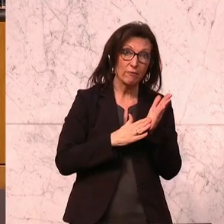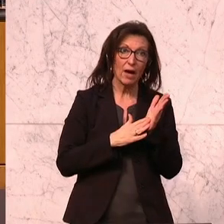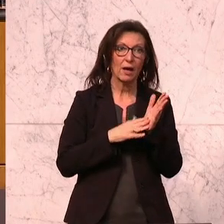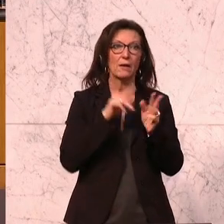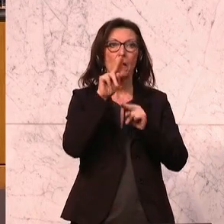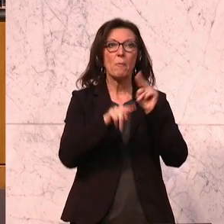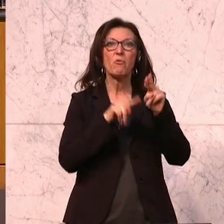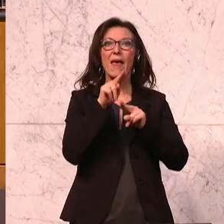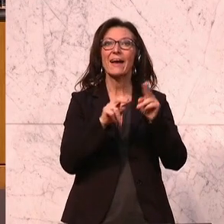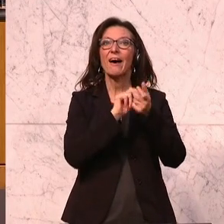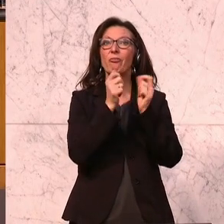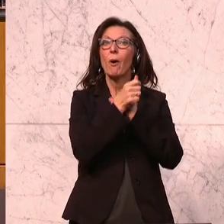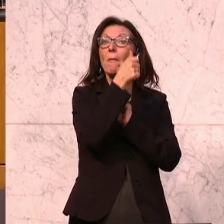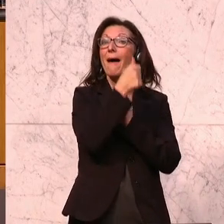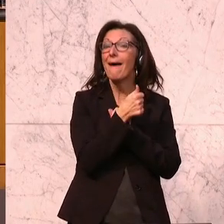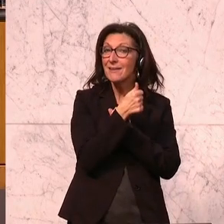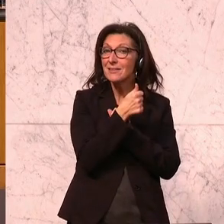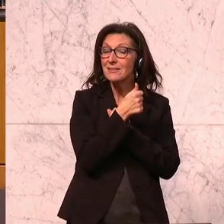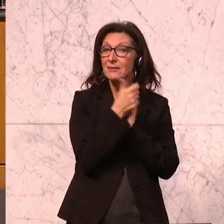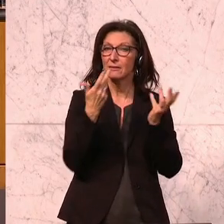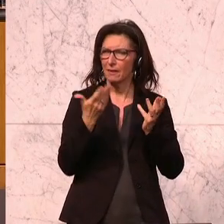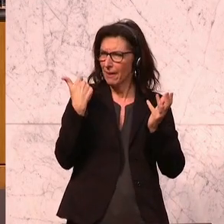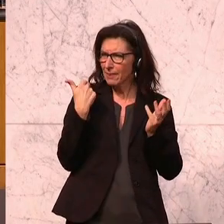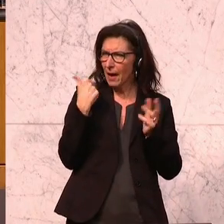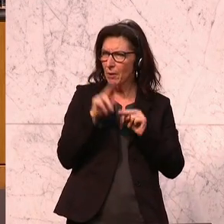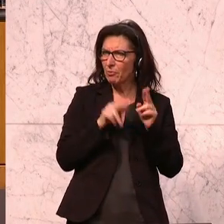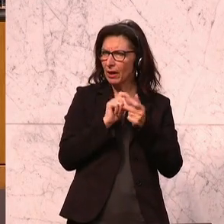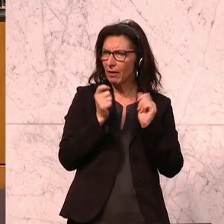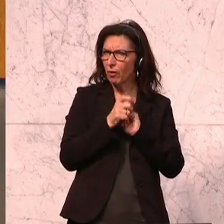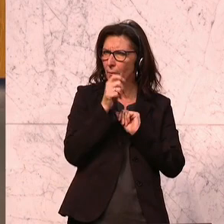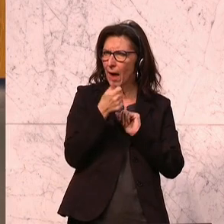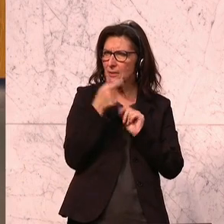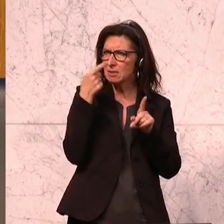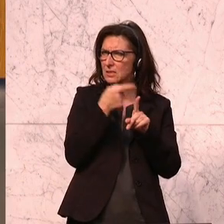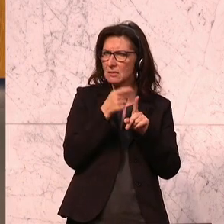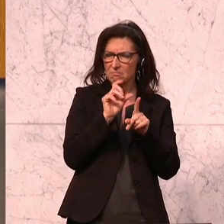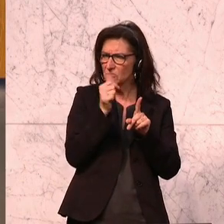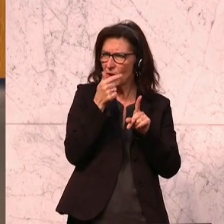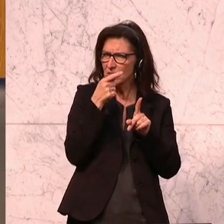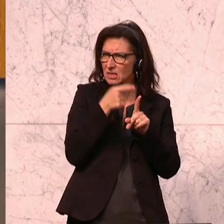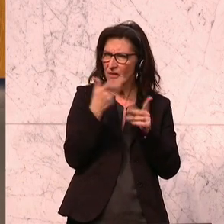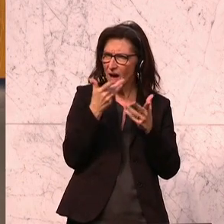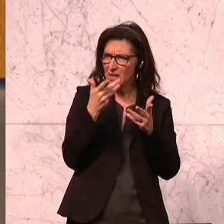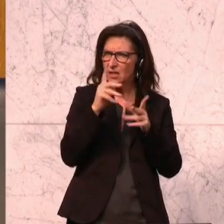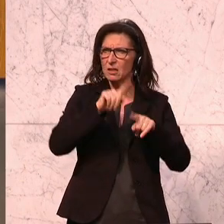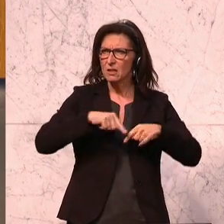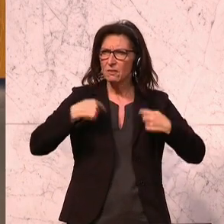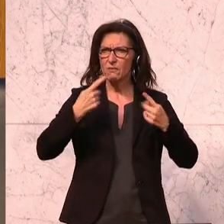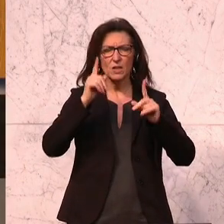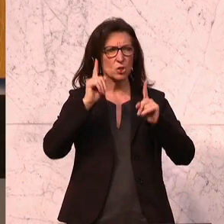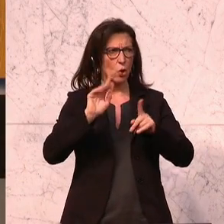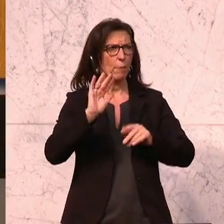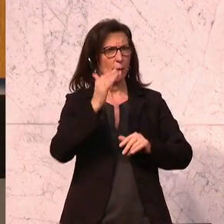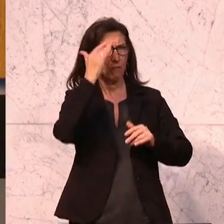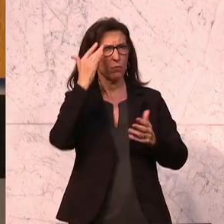Der Sozialminister ist am Wort, Johannes Rauch, die Grünen. In einem ersten Schritt erstens einmal zur Kenntnis zu nehmen und anzuerkennen, dass der